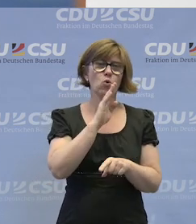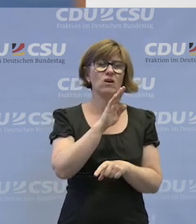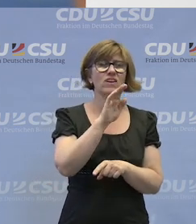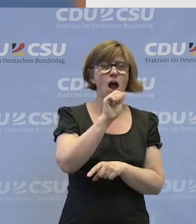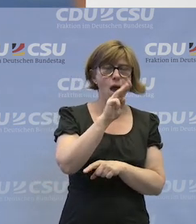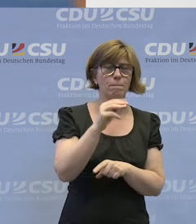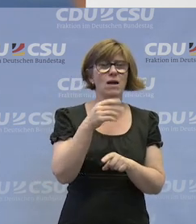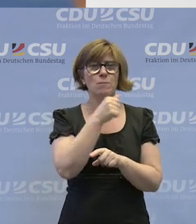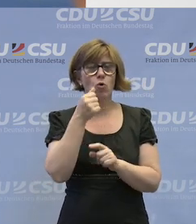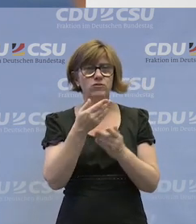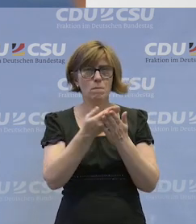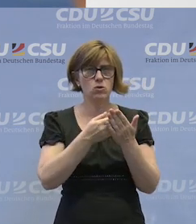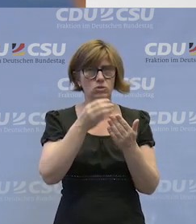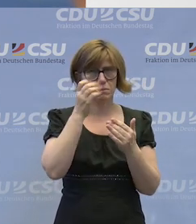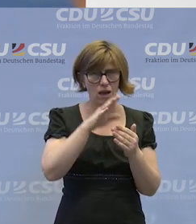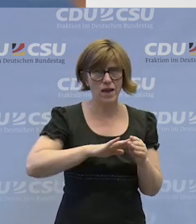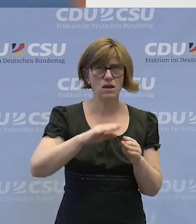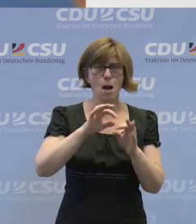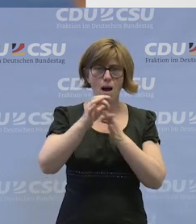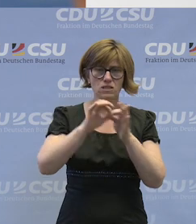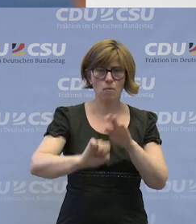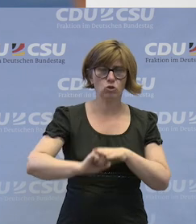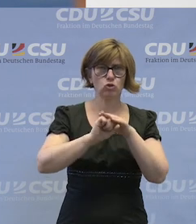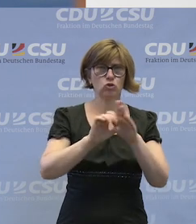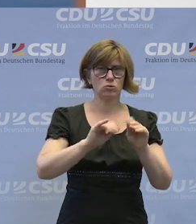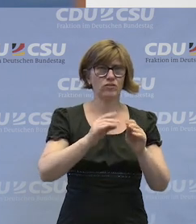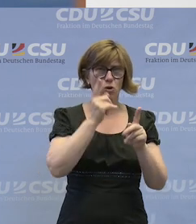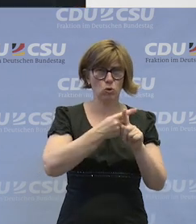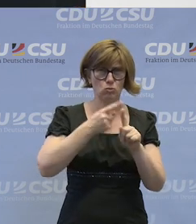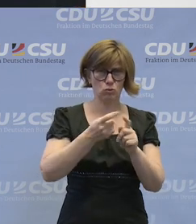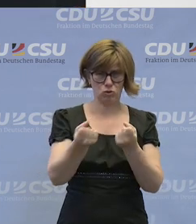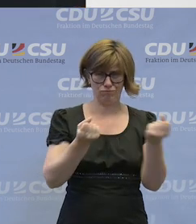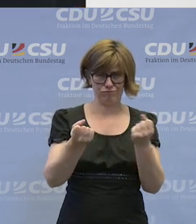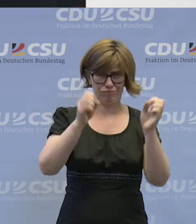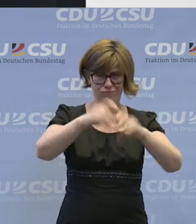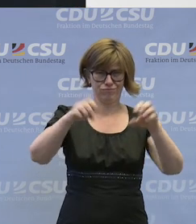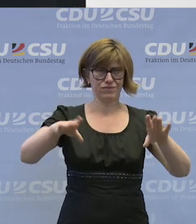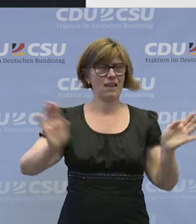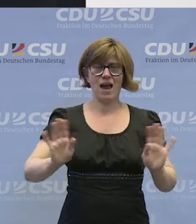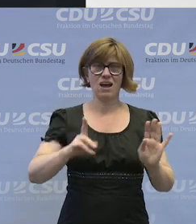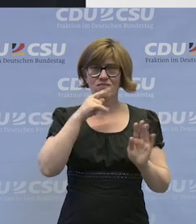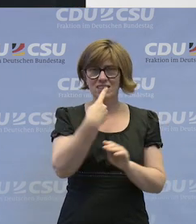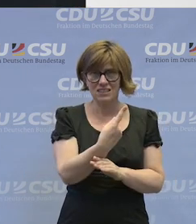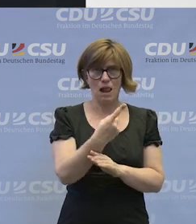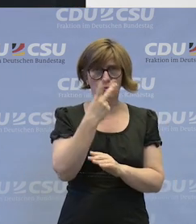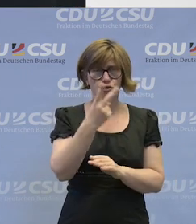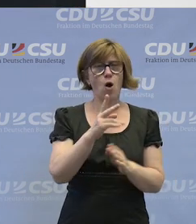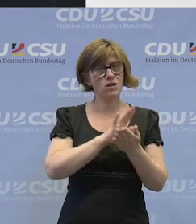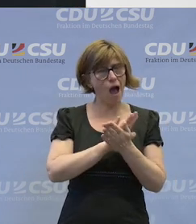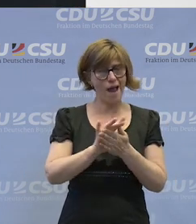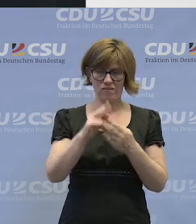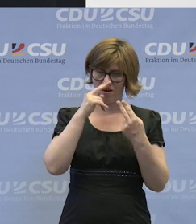Berufsbildungsbereich, ob Maßnahmen unterstützte Beschäftigung und, und, und. Und wenn Sie das auch noch machen für die Personengruppe,